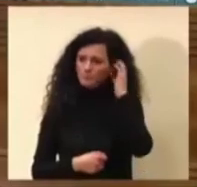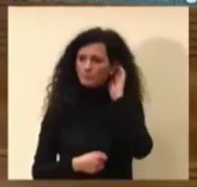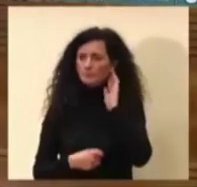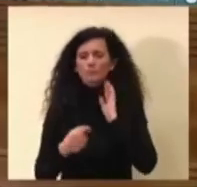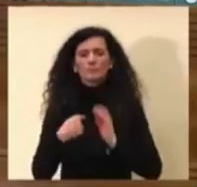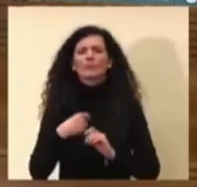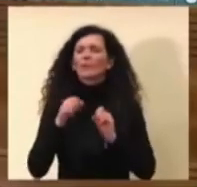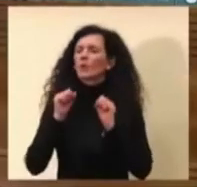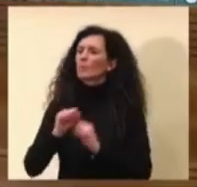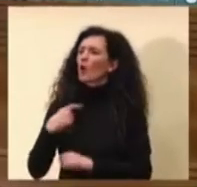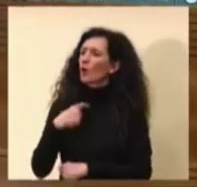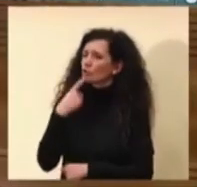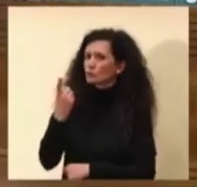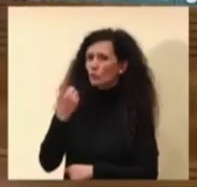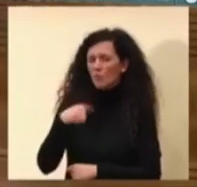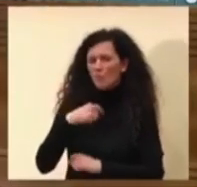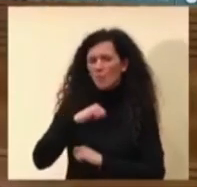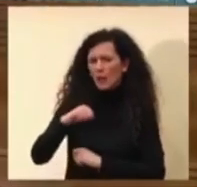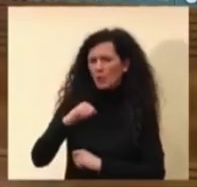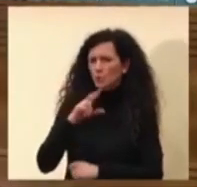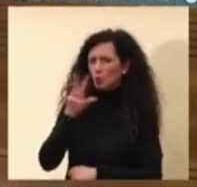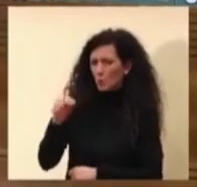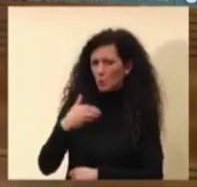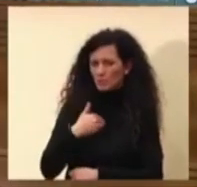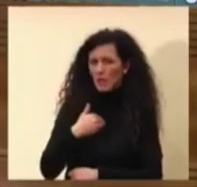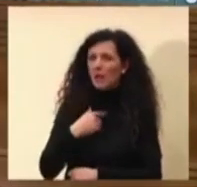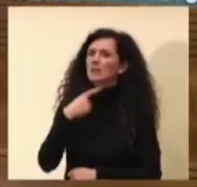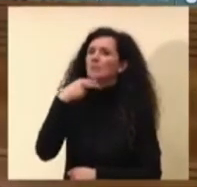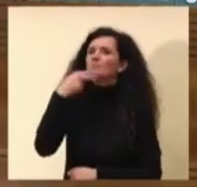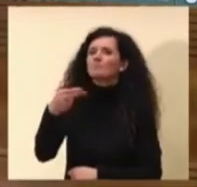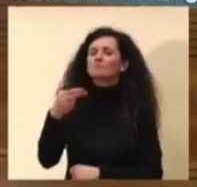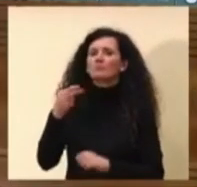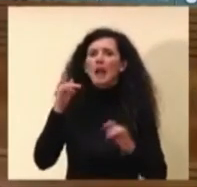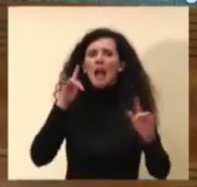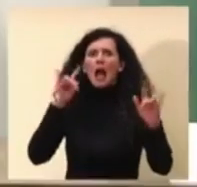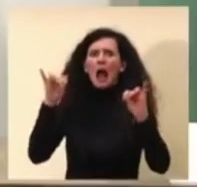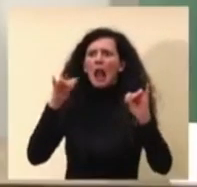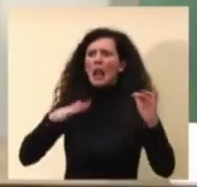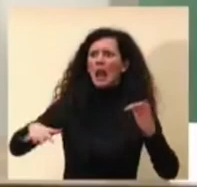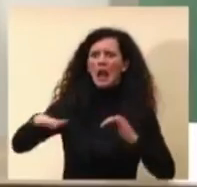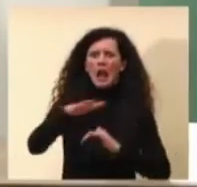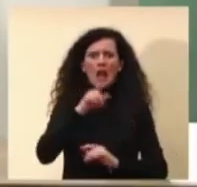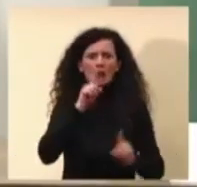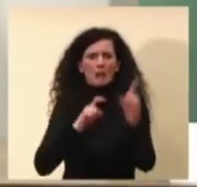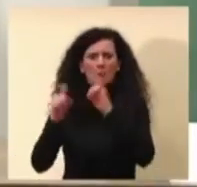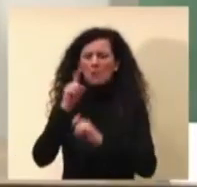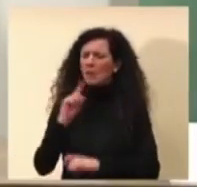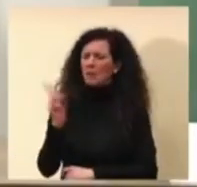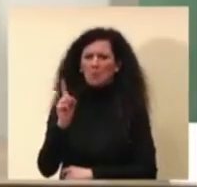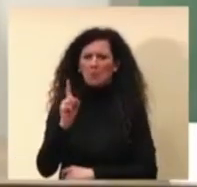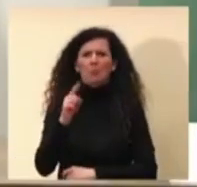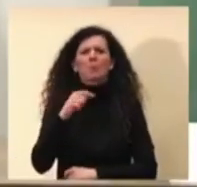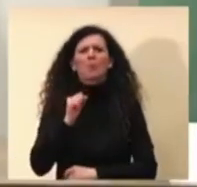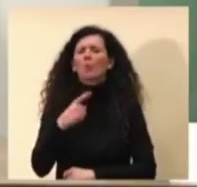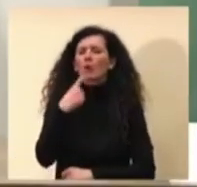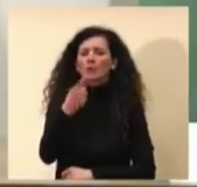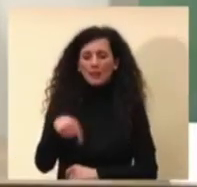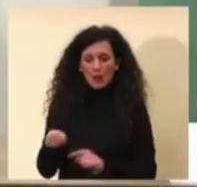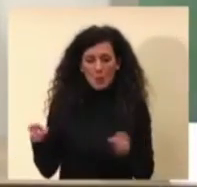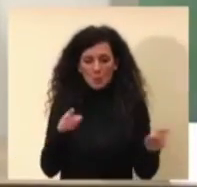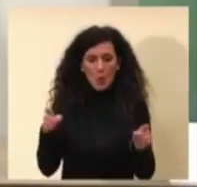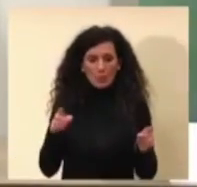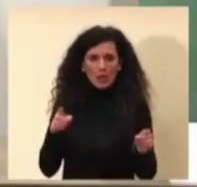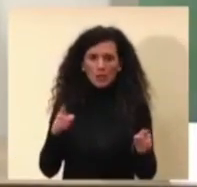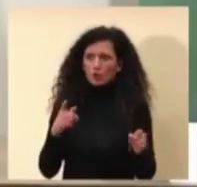io non userei la parola allarmismo io direi che noi dobbiamo essere consapevoli di una fase storica delicata dove abbiamo degli